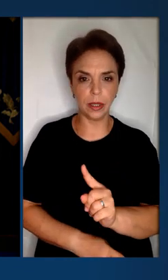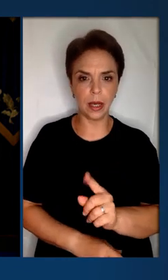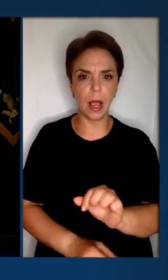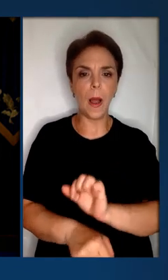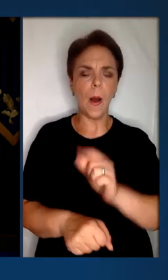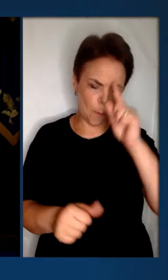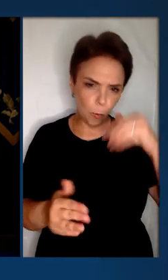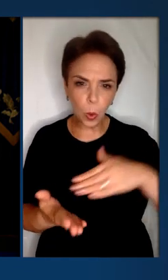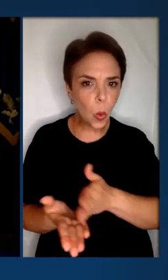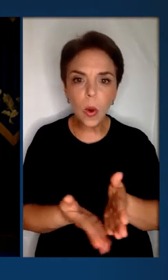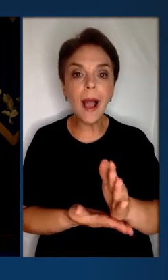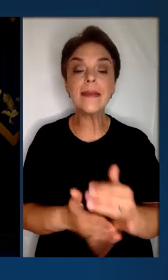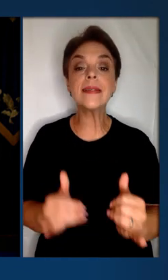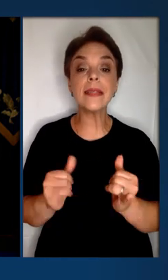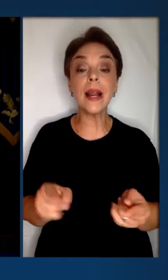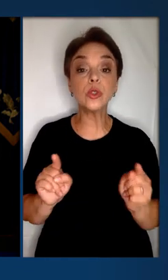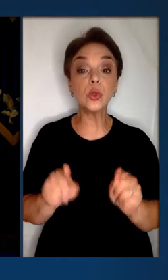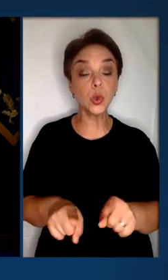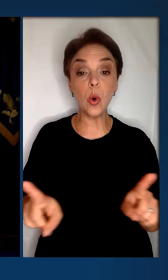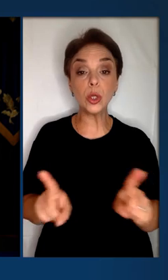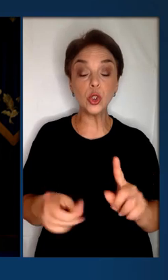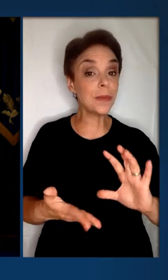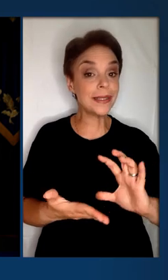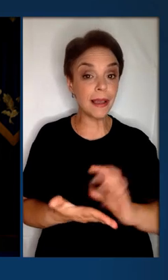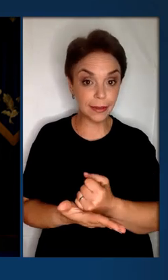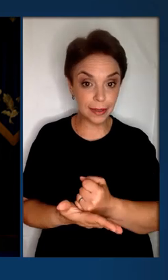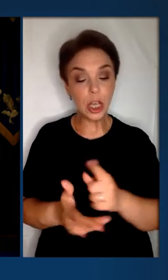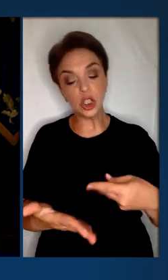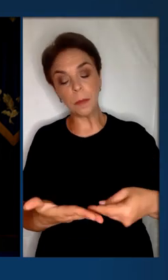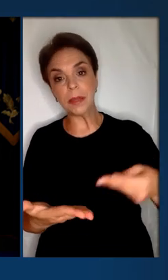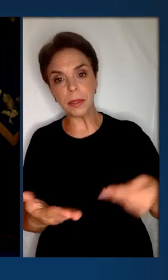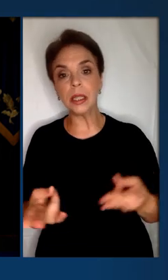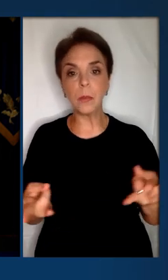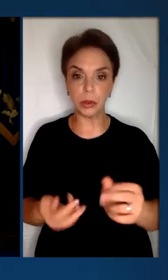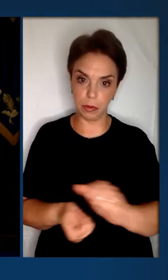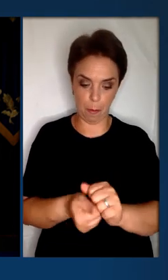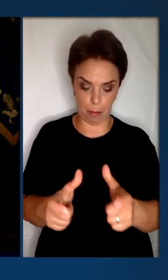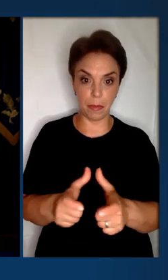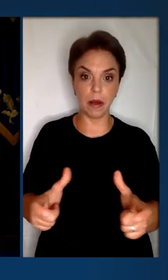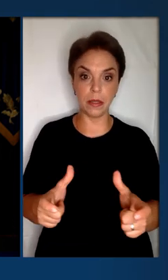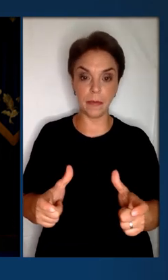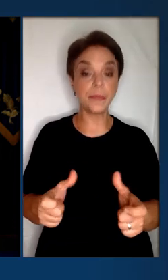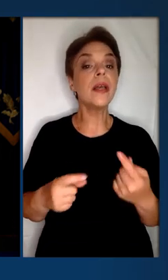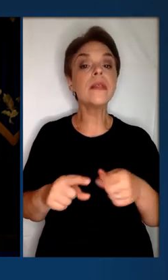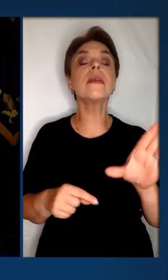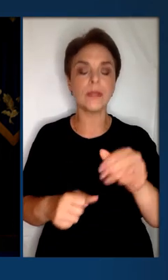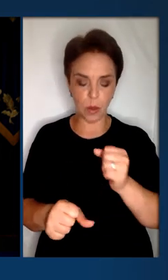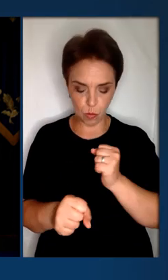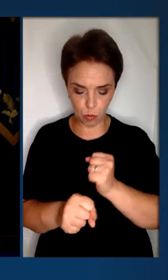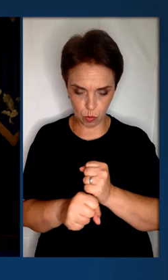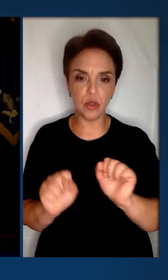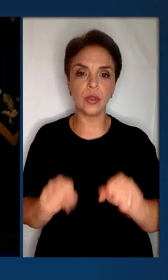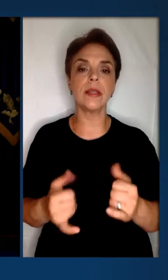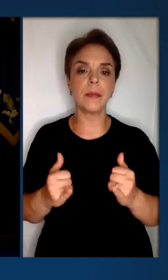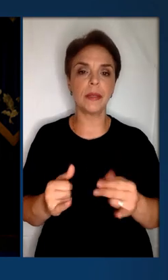жодних блукань заради того, щоб знайти чи підписати потрібний папірець. Це